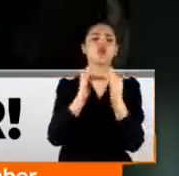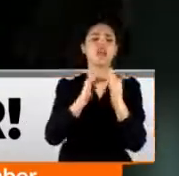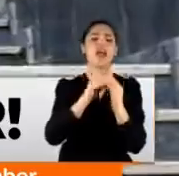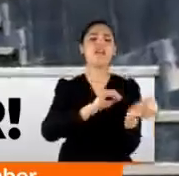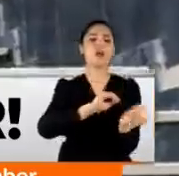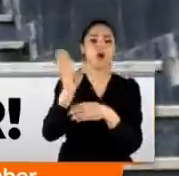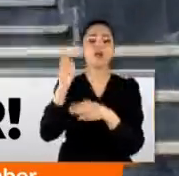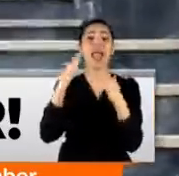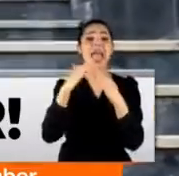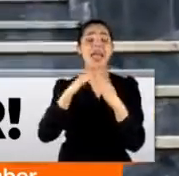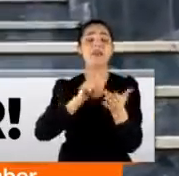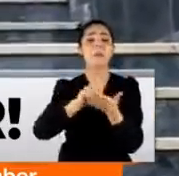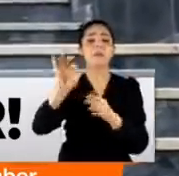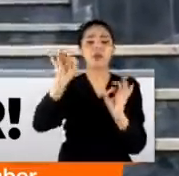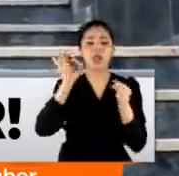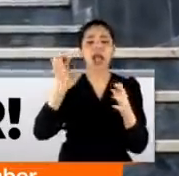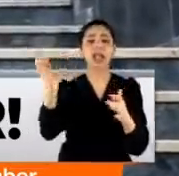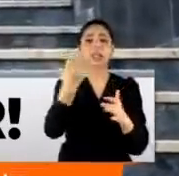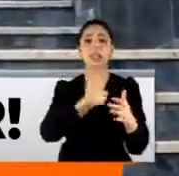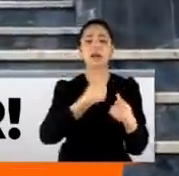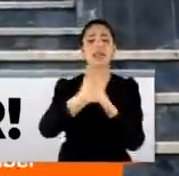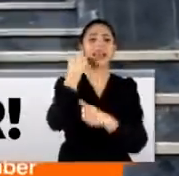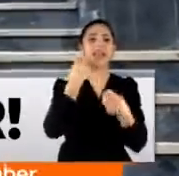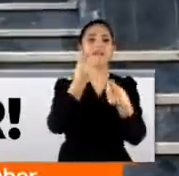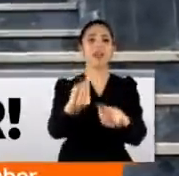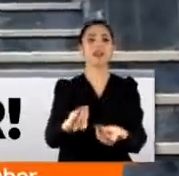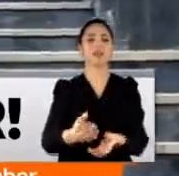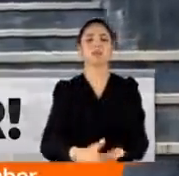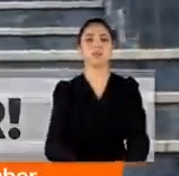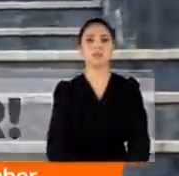gönderildi. Evde bulunan altınlarsa sahiplerine geri verildi.